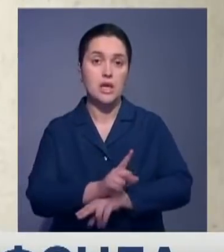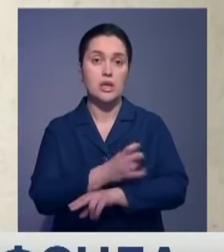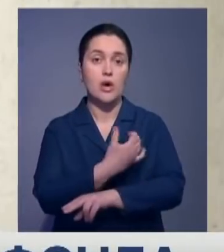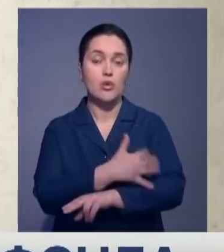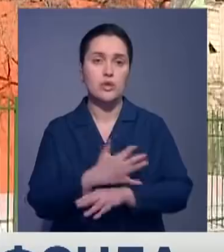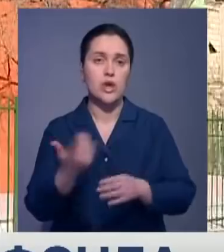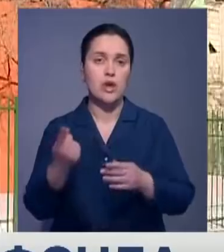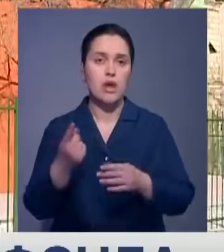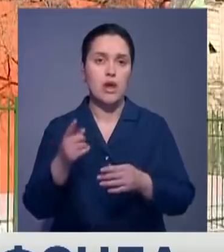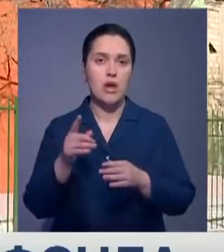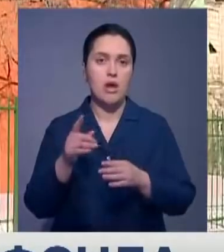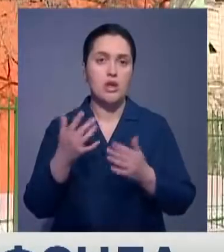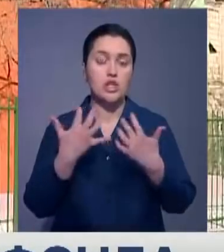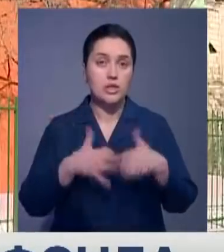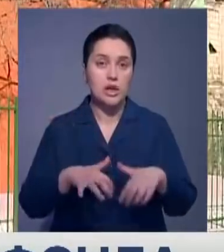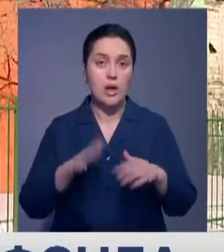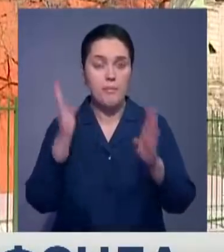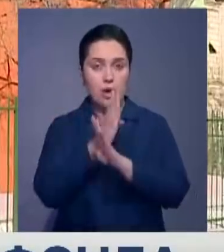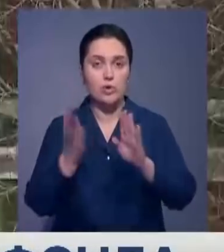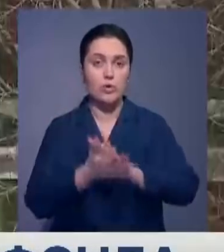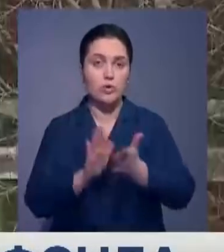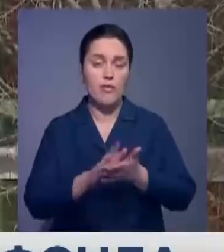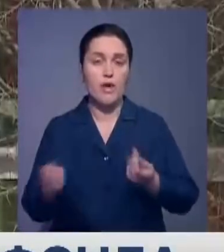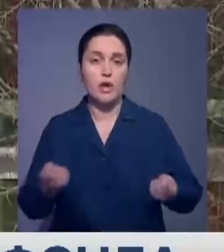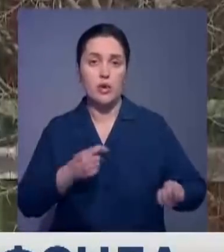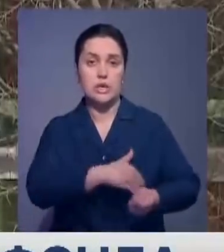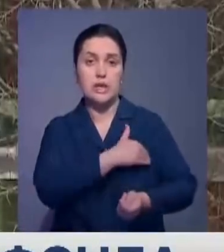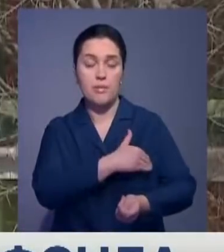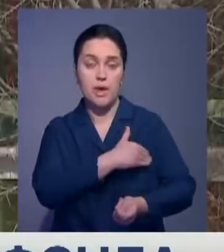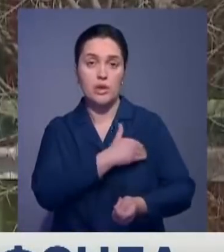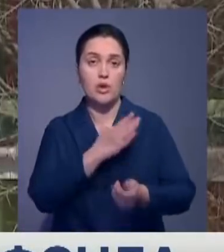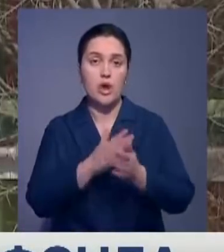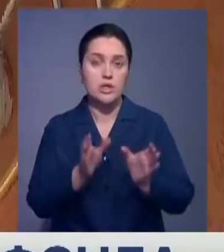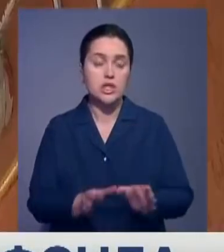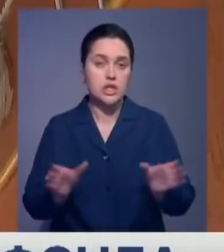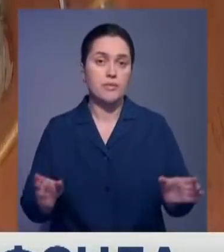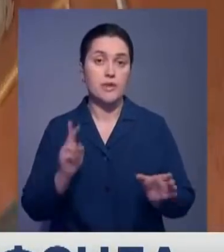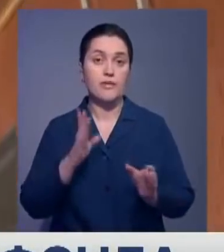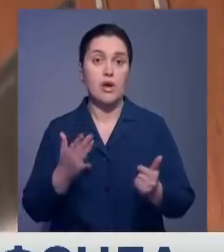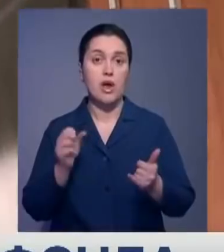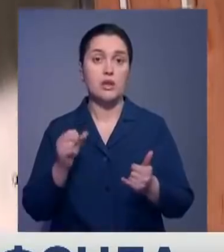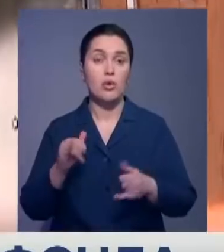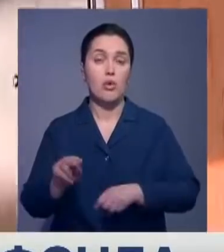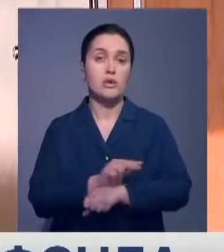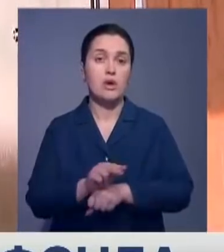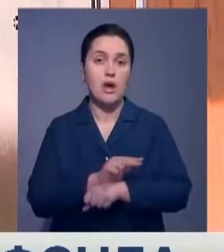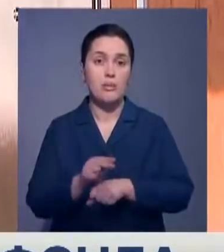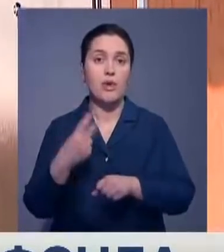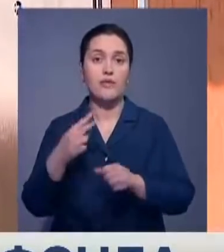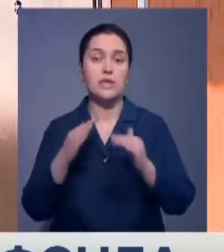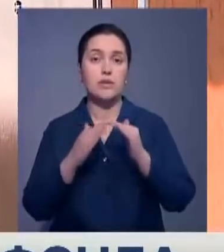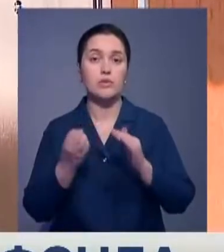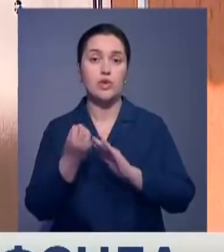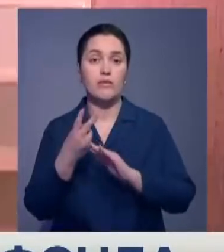на улице считывает погодные условия, а затем регулирует температурный режим в квартирах. Сейчас в Актау отремонтировано больше 20 домов,